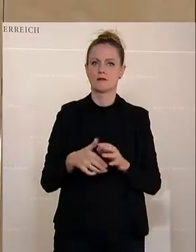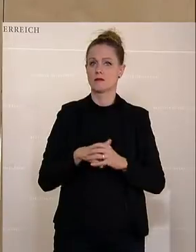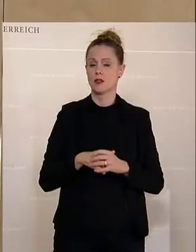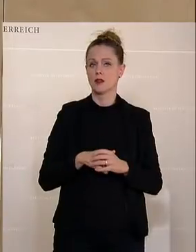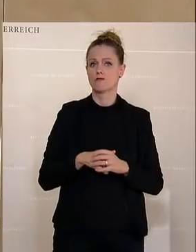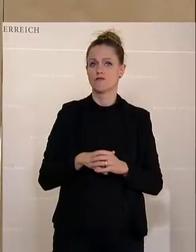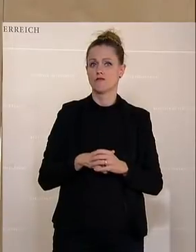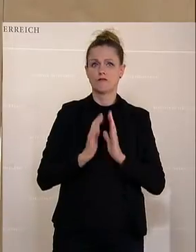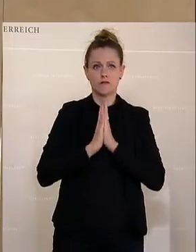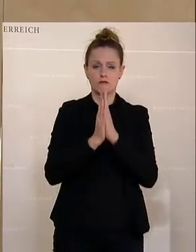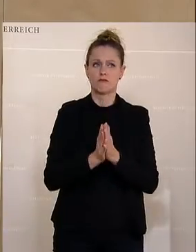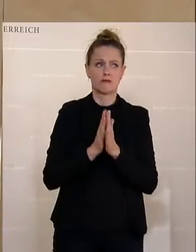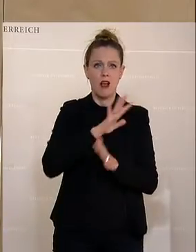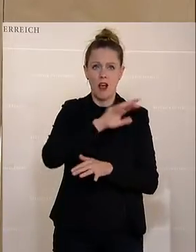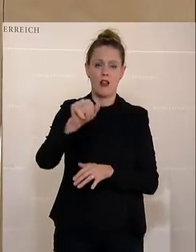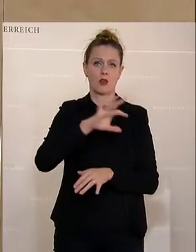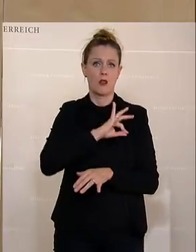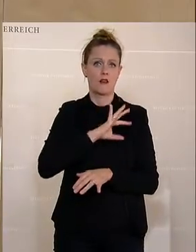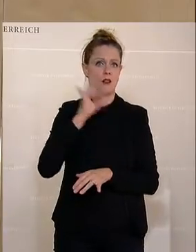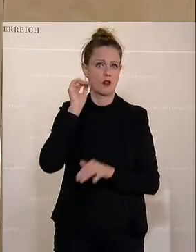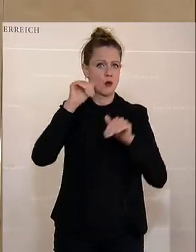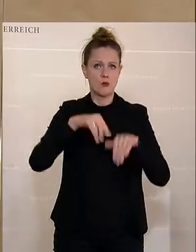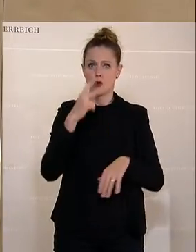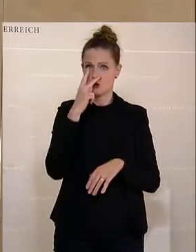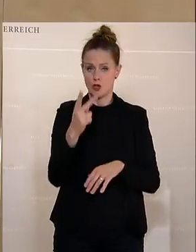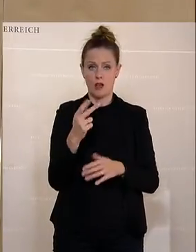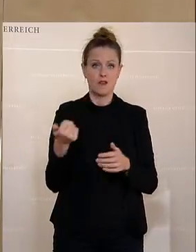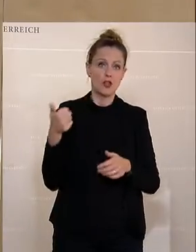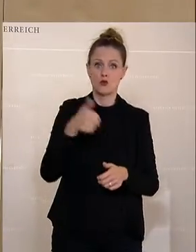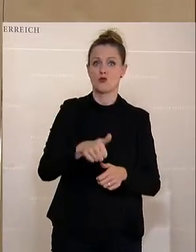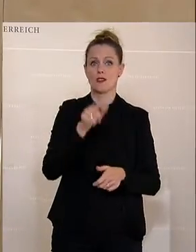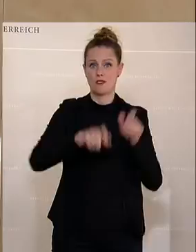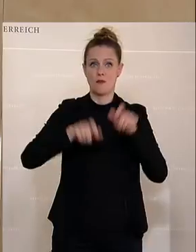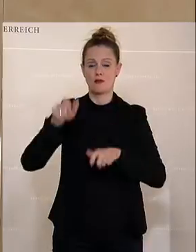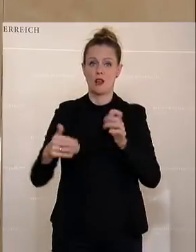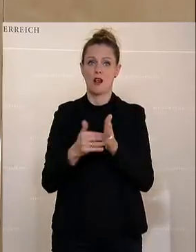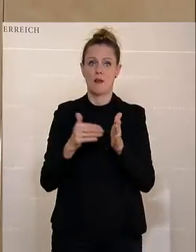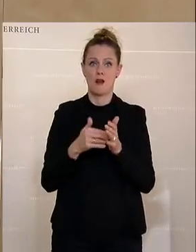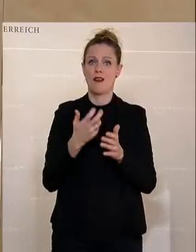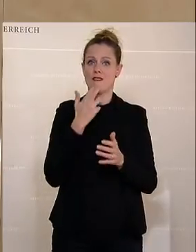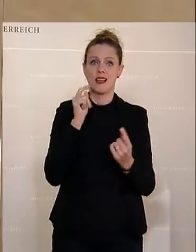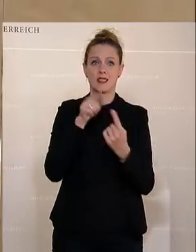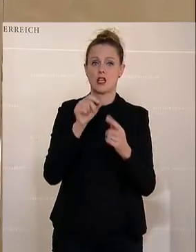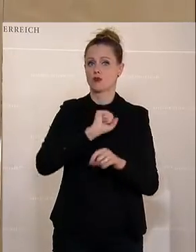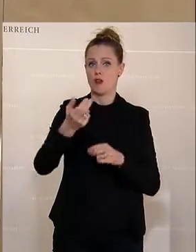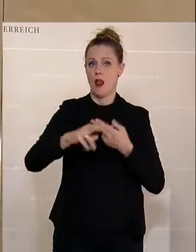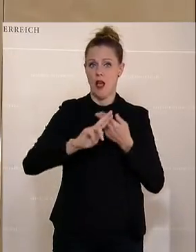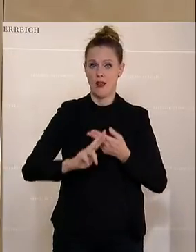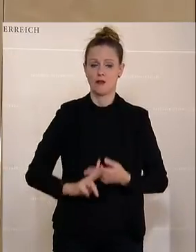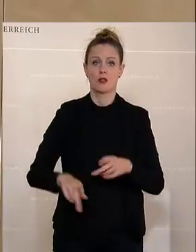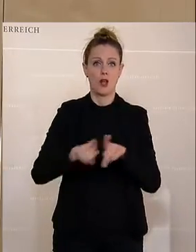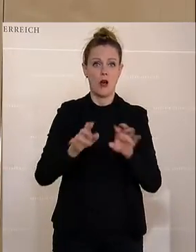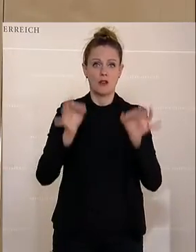Kollegen, da wirklich Sorge zu tragen, dass man da ja zusätzliches Personal braucht. Wir wollen ja schnelle Antworten, wir wollen Qualität in den